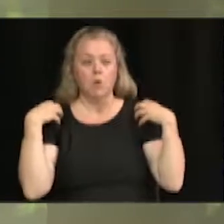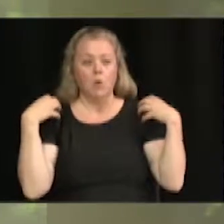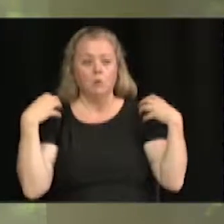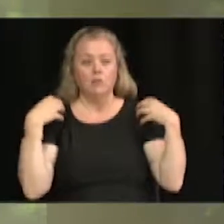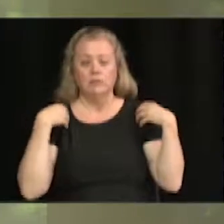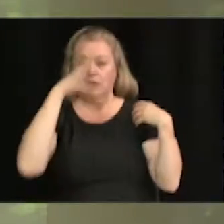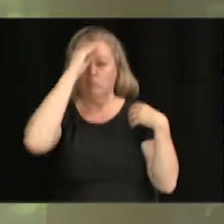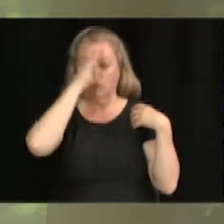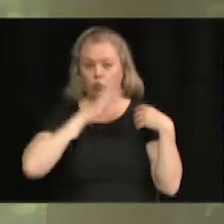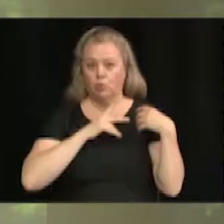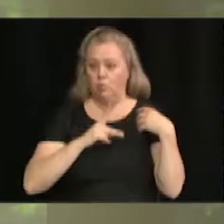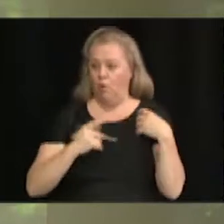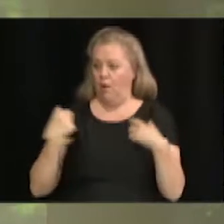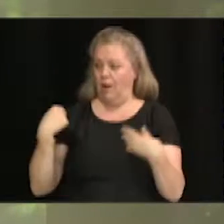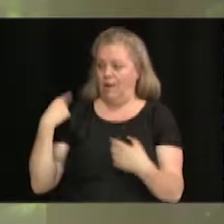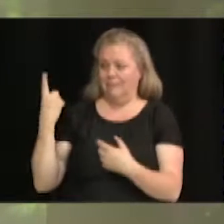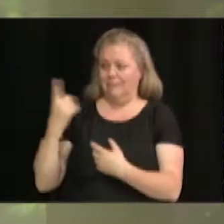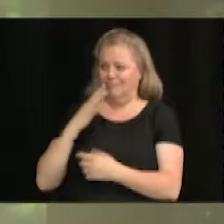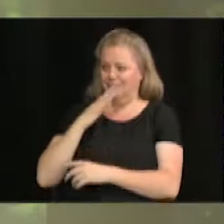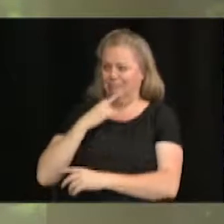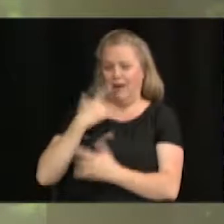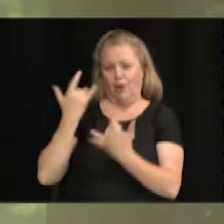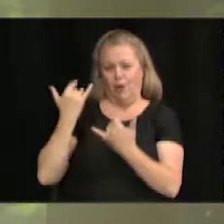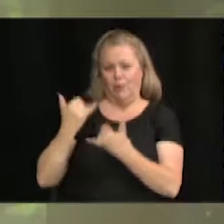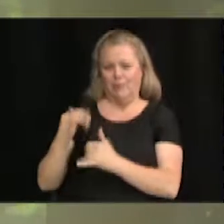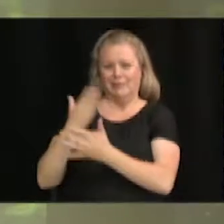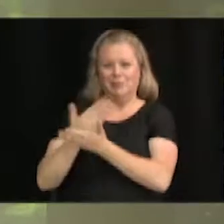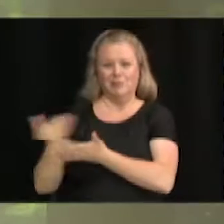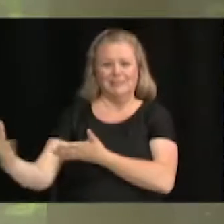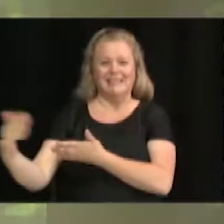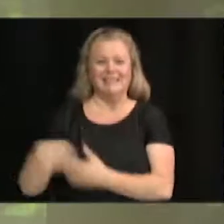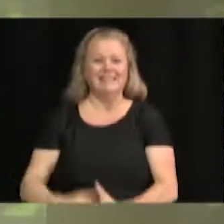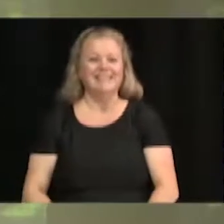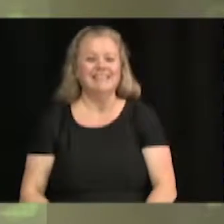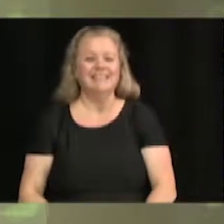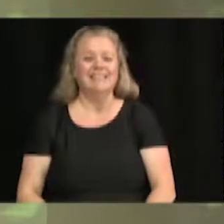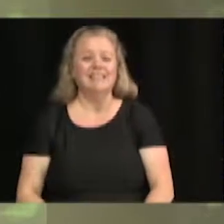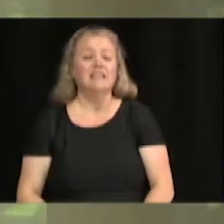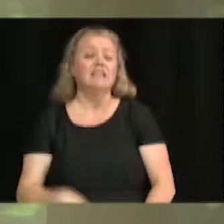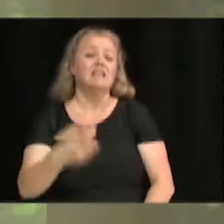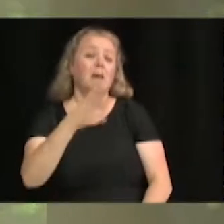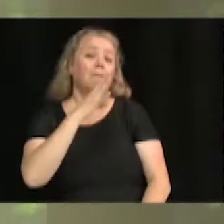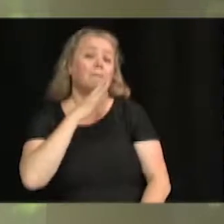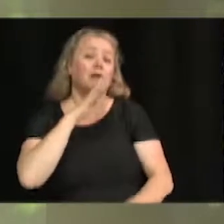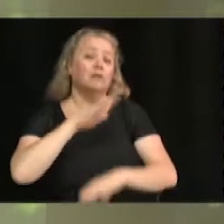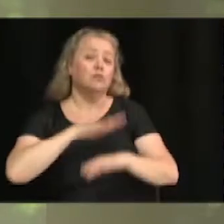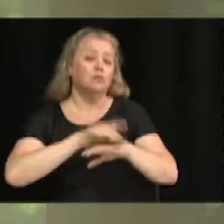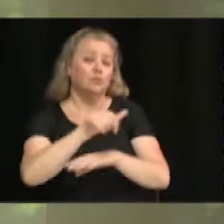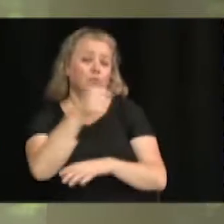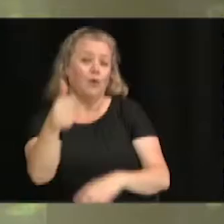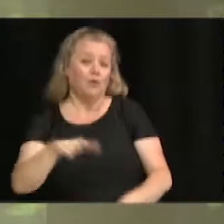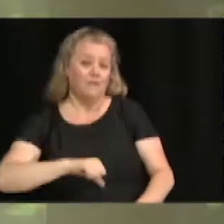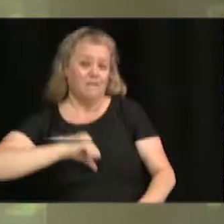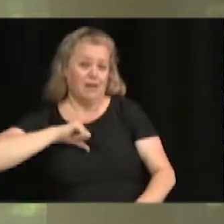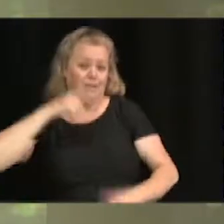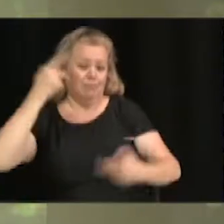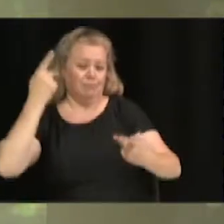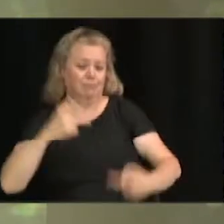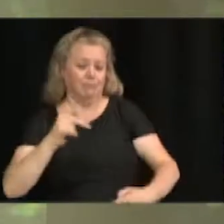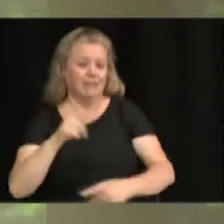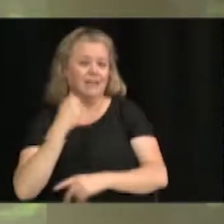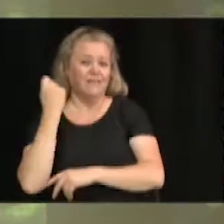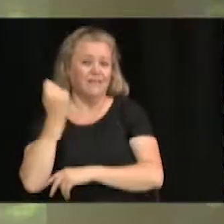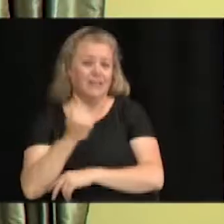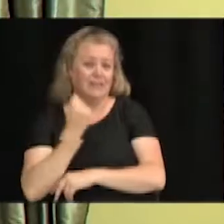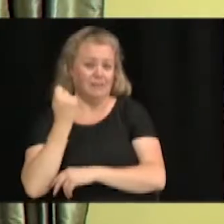de parler, je vous repasse la parole pour un autre dossier. Je vais vous parler d'une autre fierté de Victoriaville, après l'accessibilité, c'est